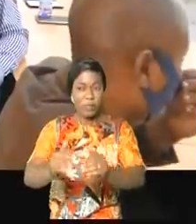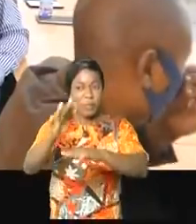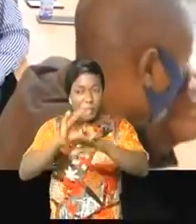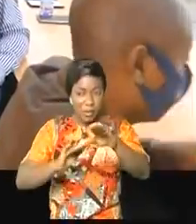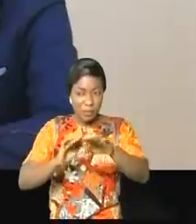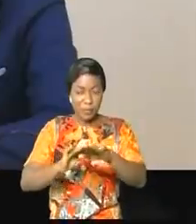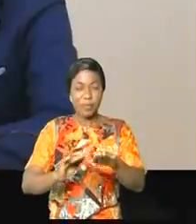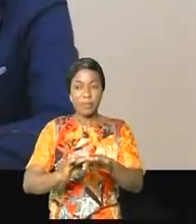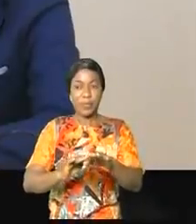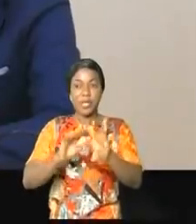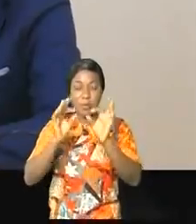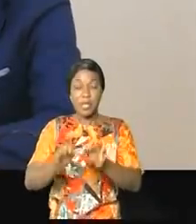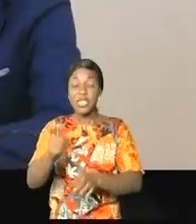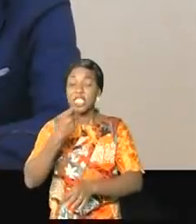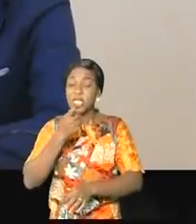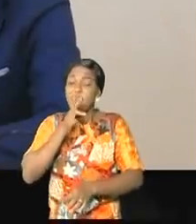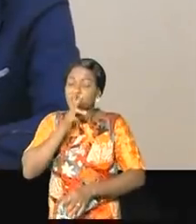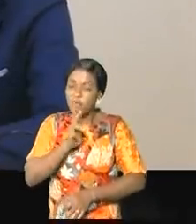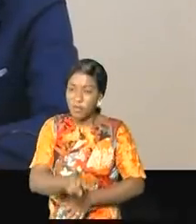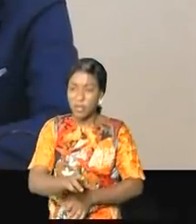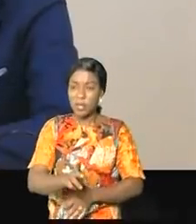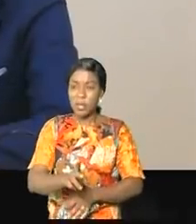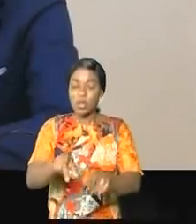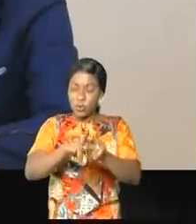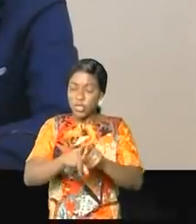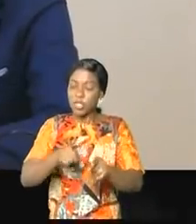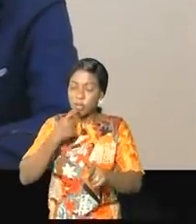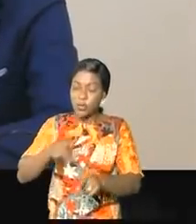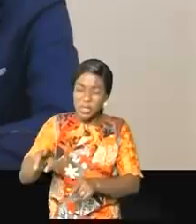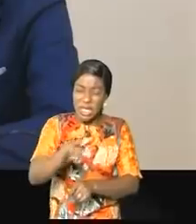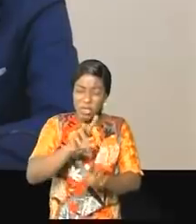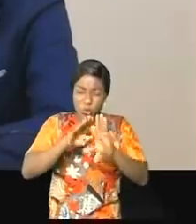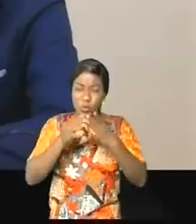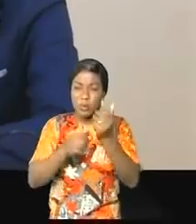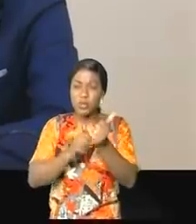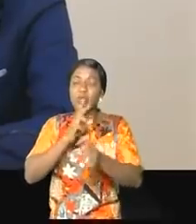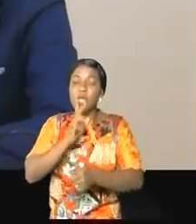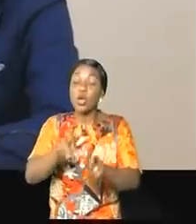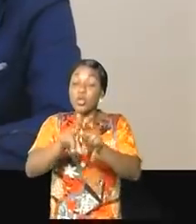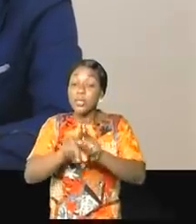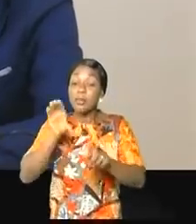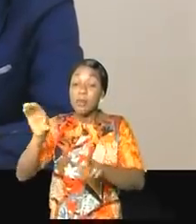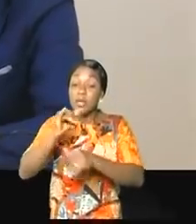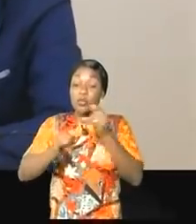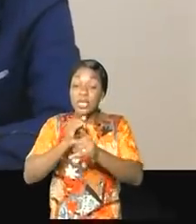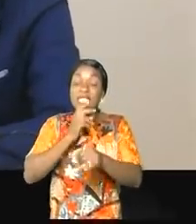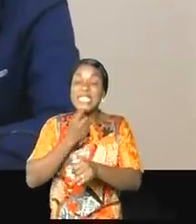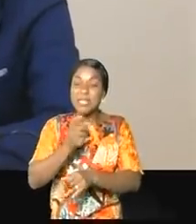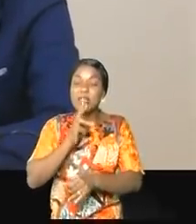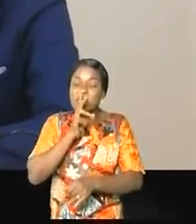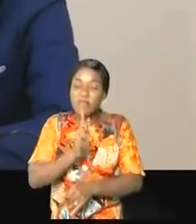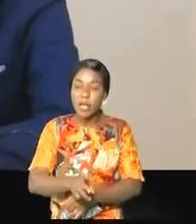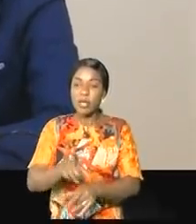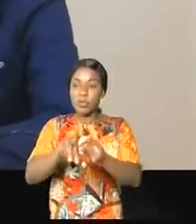ça. En tout cas, je tiens vraiment ici à les rassurer, et la Banque mondiale les rassure également, mais je pense que c le gouvernement,